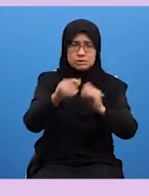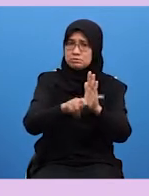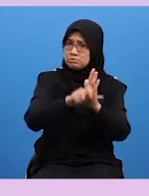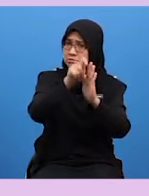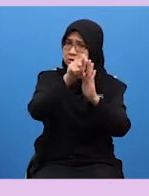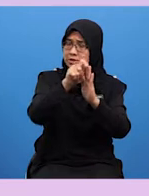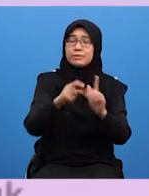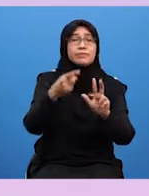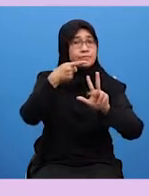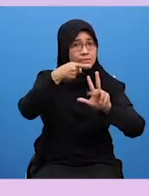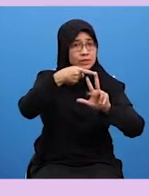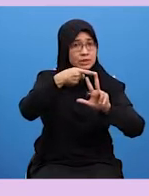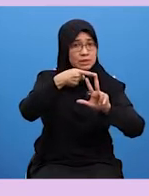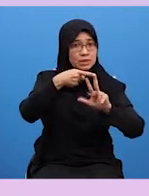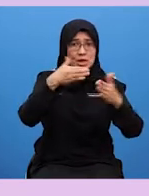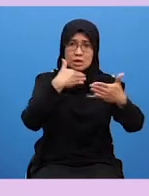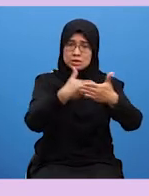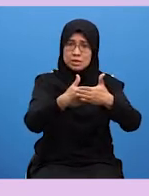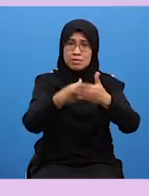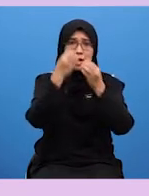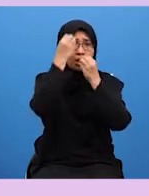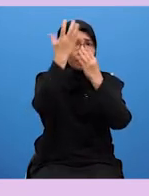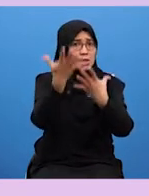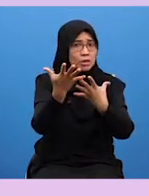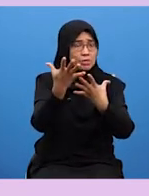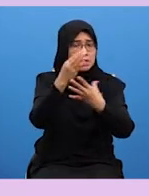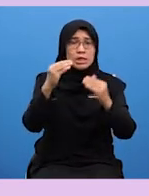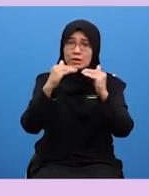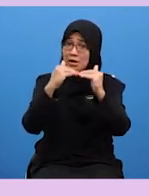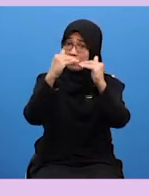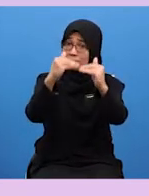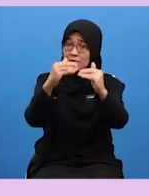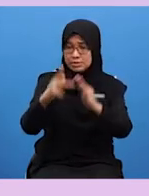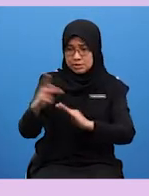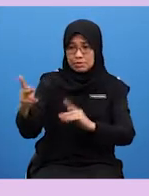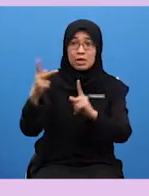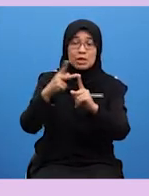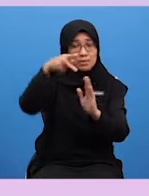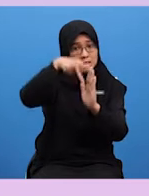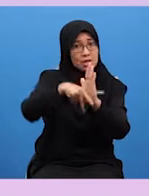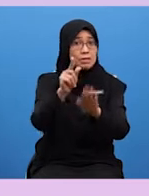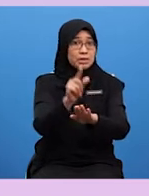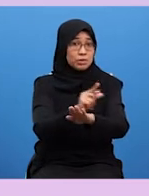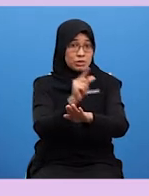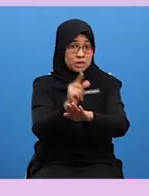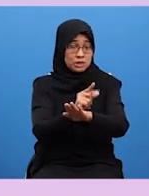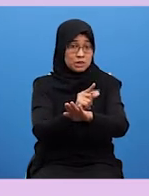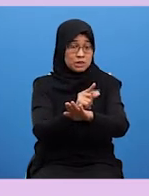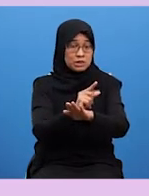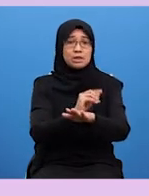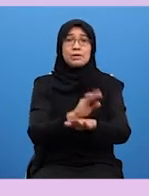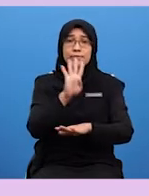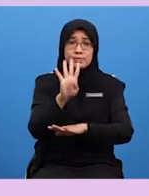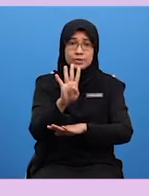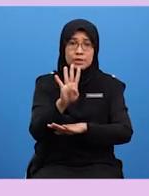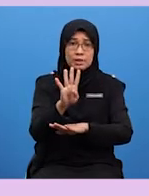Ketiga, menyampaikan maklumat serta mempromosi produk kepada pengguna Keempat,